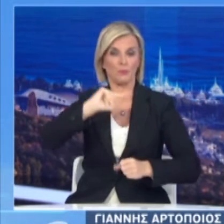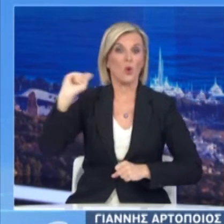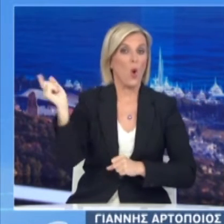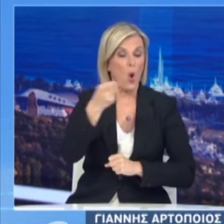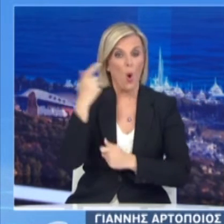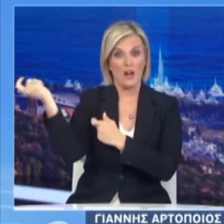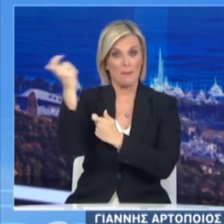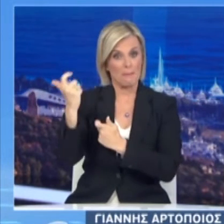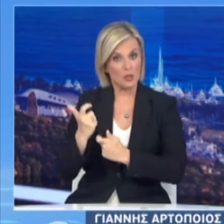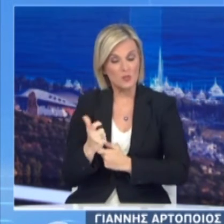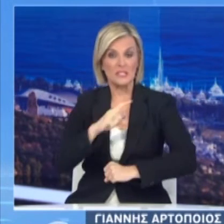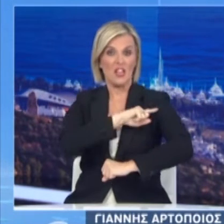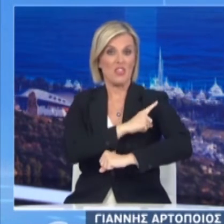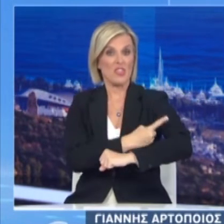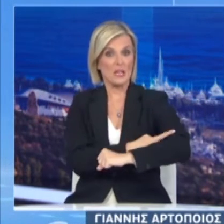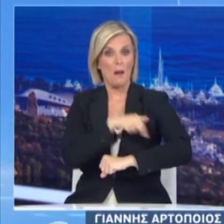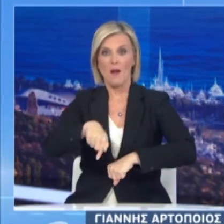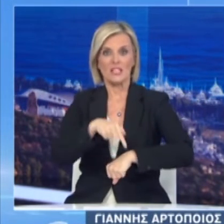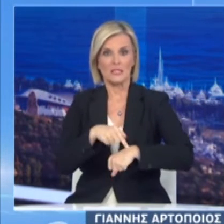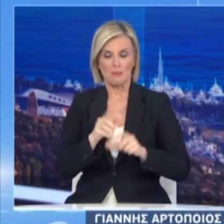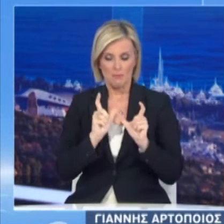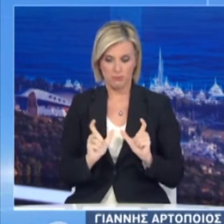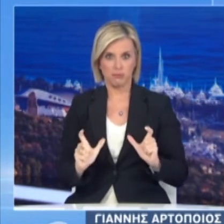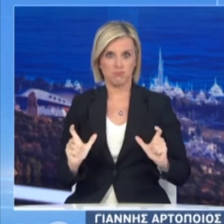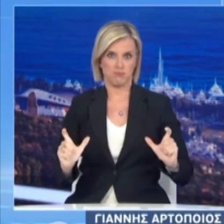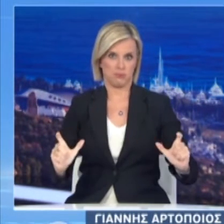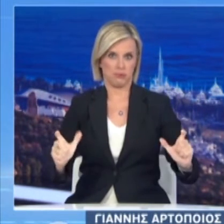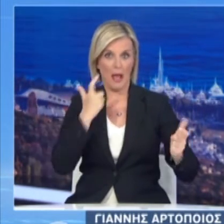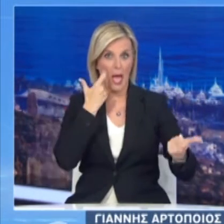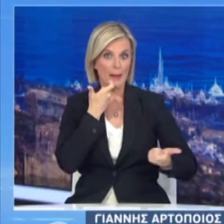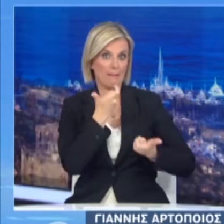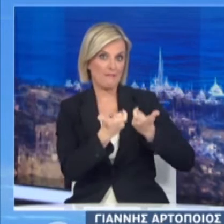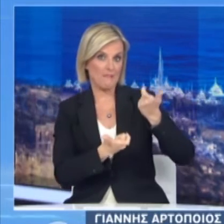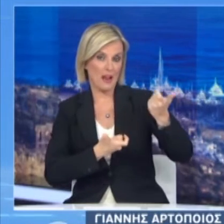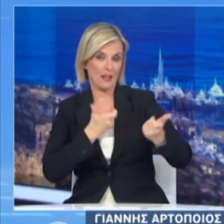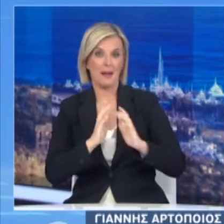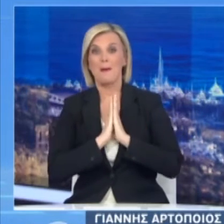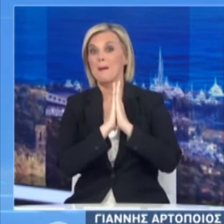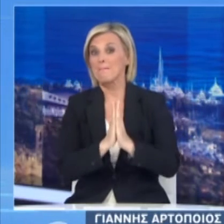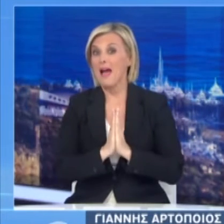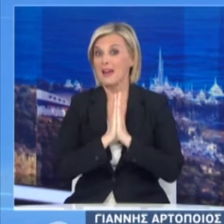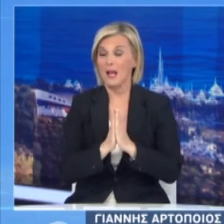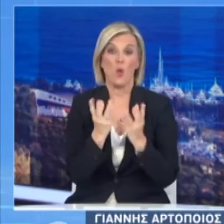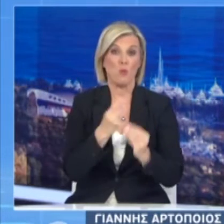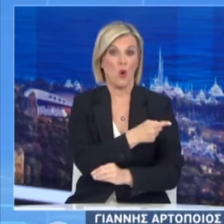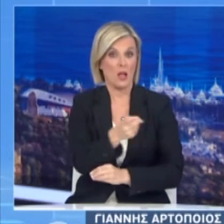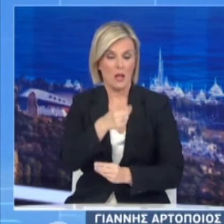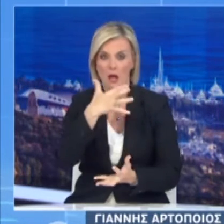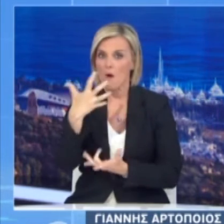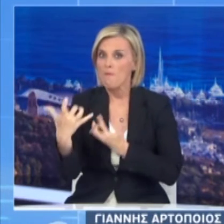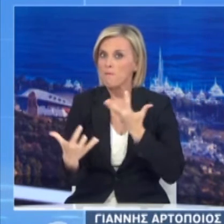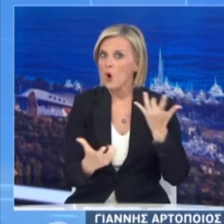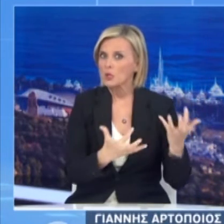της πολιτικής προστασίας παραμένουν σε επιφυλακή. Παρακαλούμε πάρα πολύ. Δεν θα πρέπει να ξεχνάμε. Η πυρκαγιά